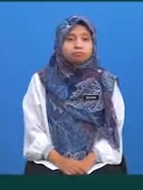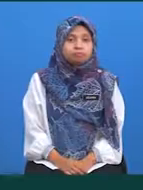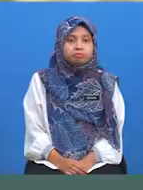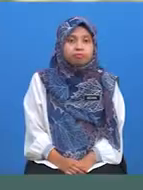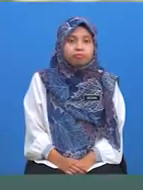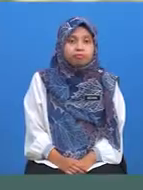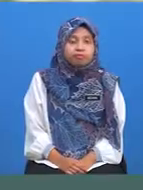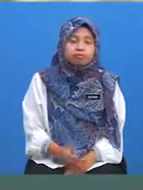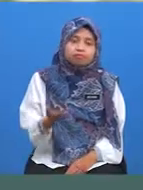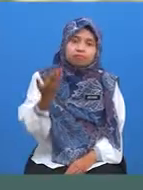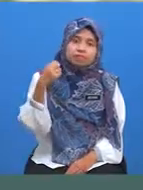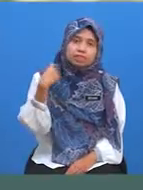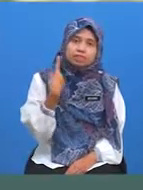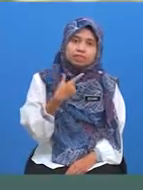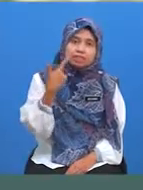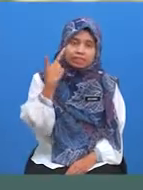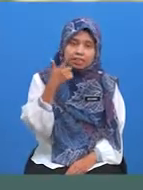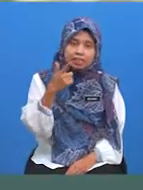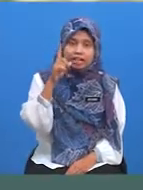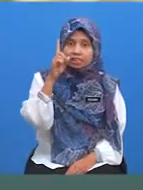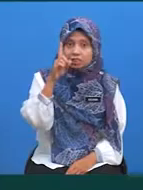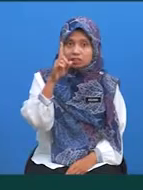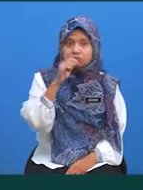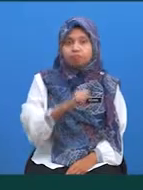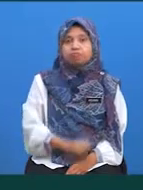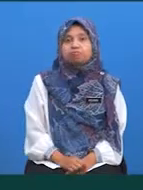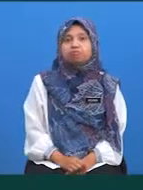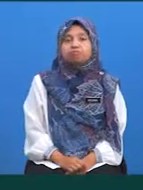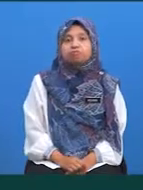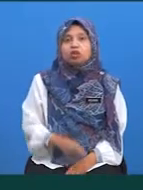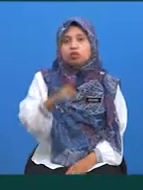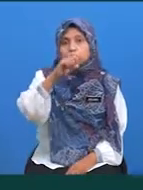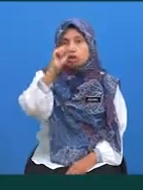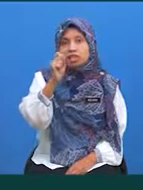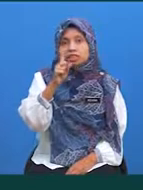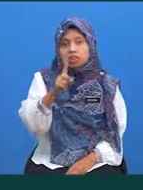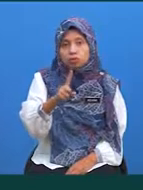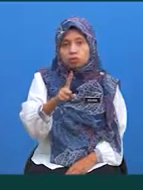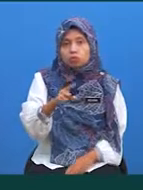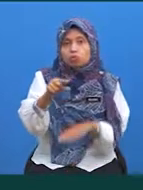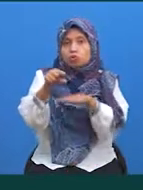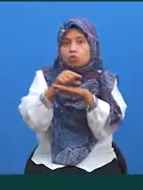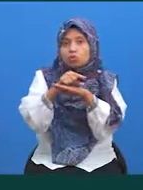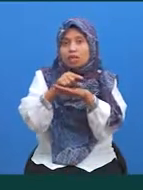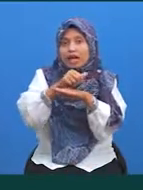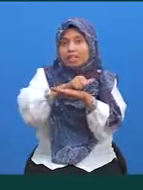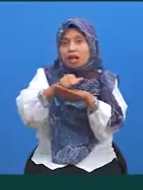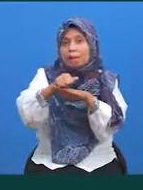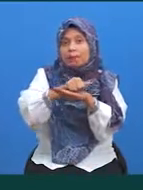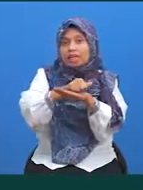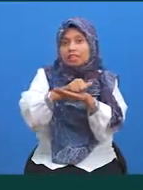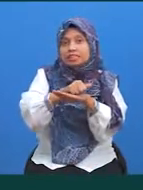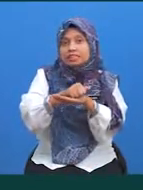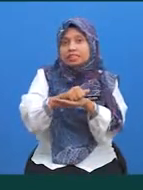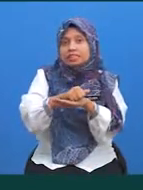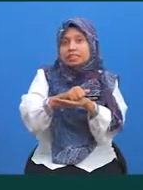Mari kita lihat soalan 1A Soalan ini akan menggunakan aplikasi Darab